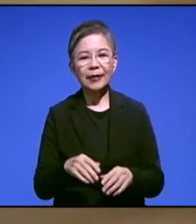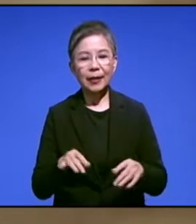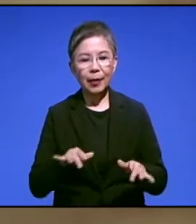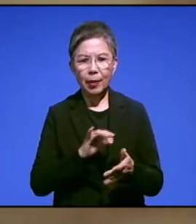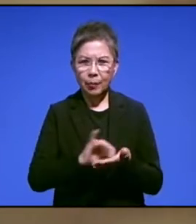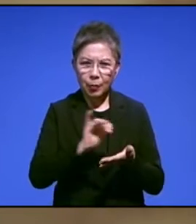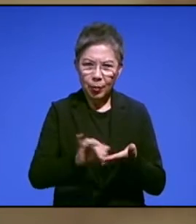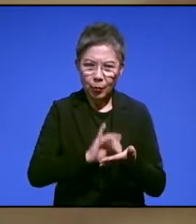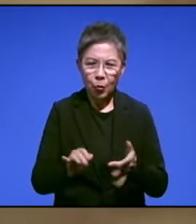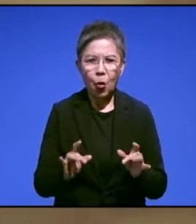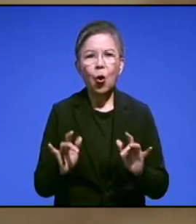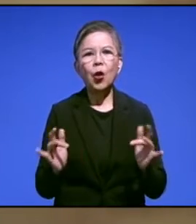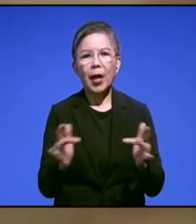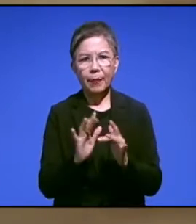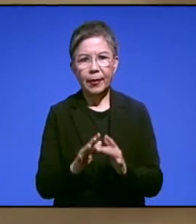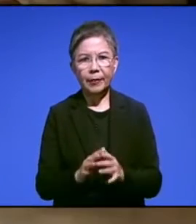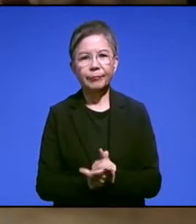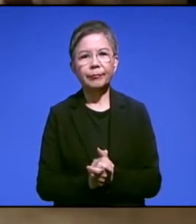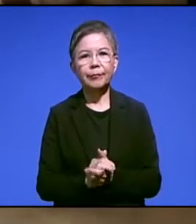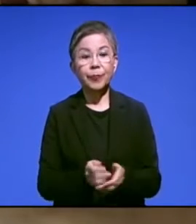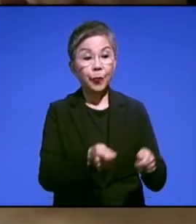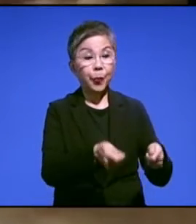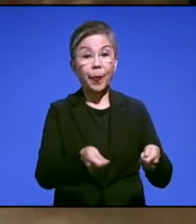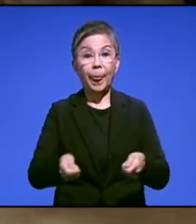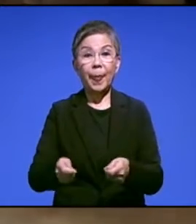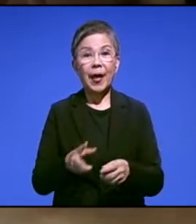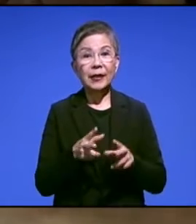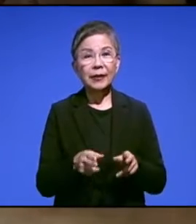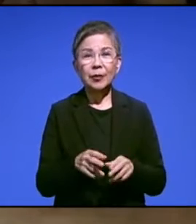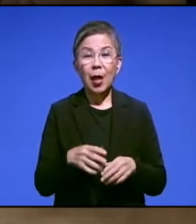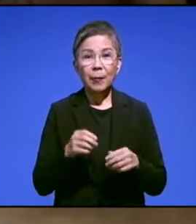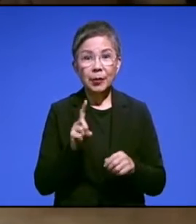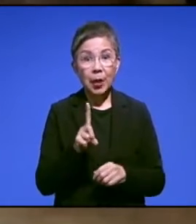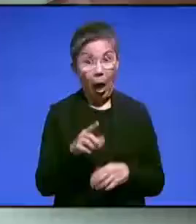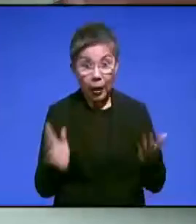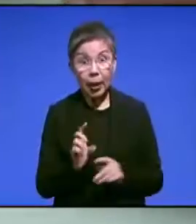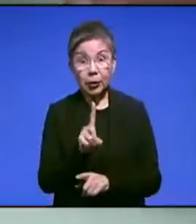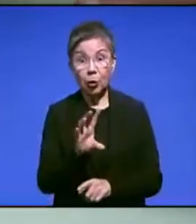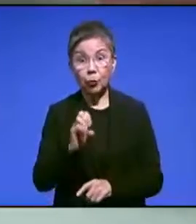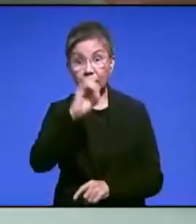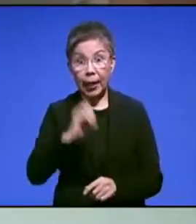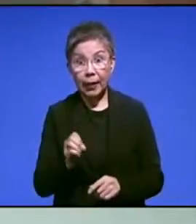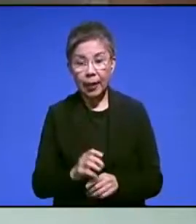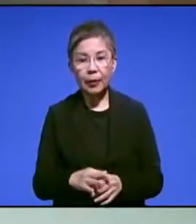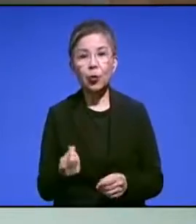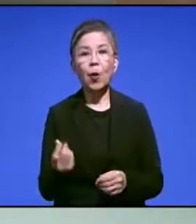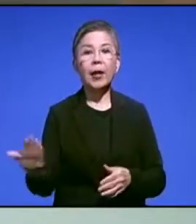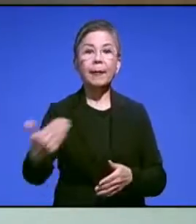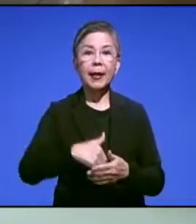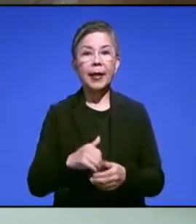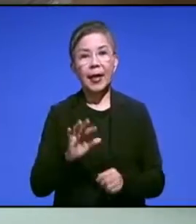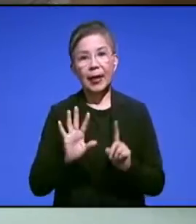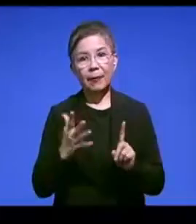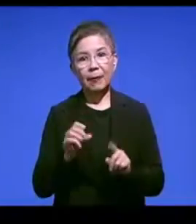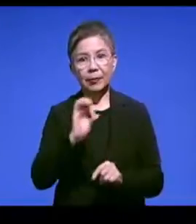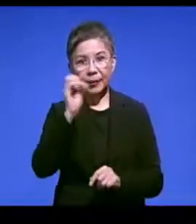platform belanja online. Sedera Tinan menawarkan potongan harga hingga hampir 100% serta cashback 15%.